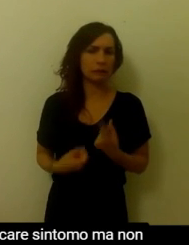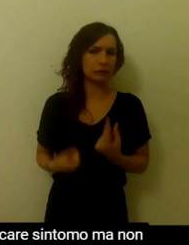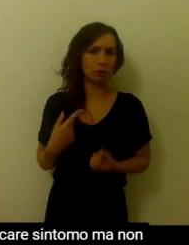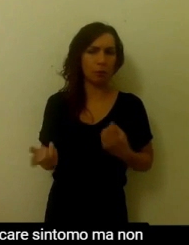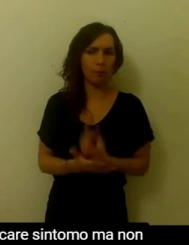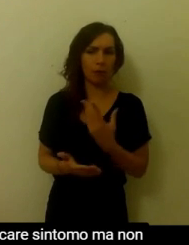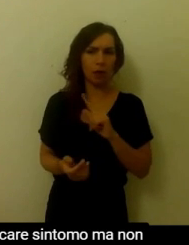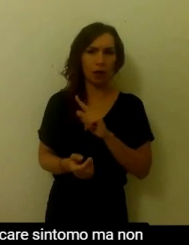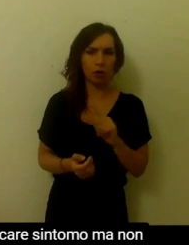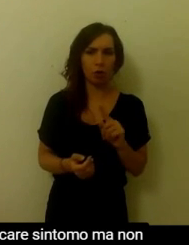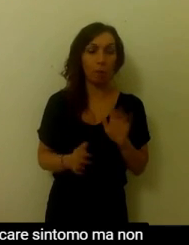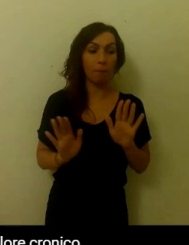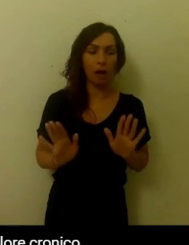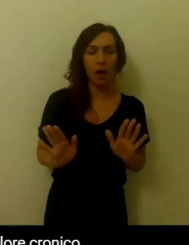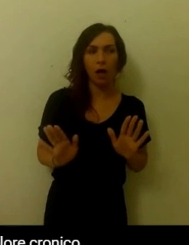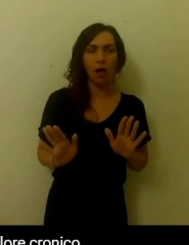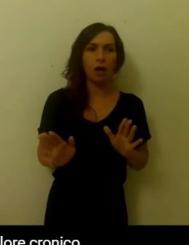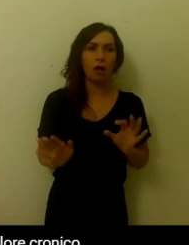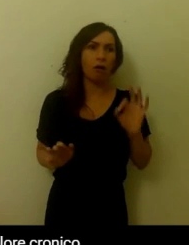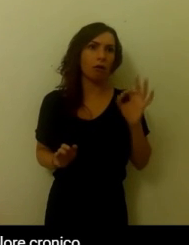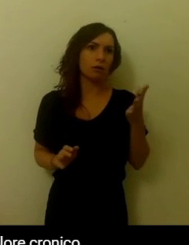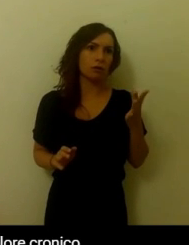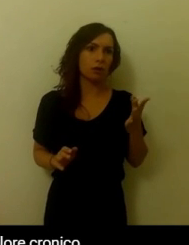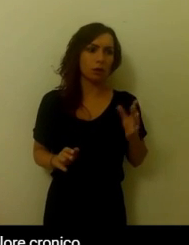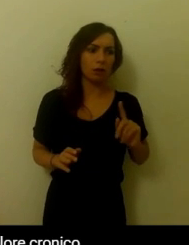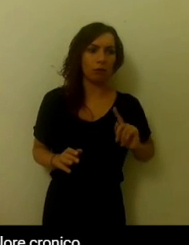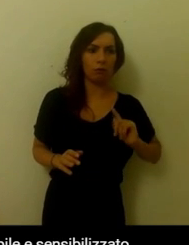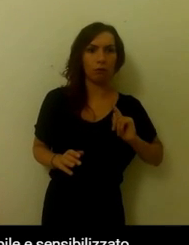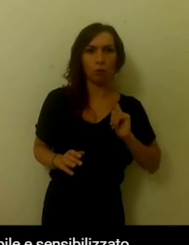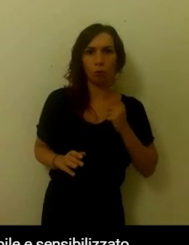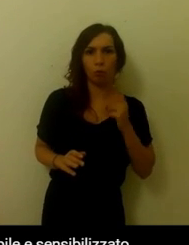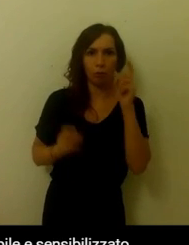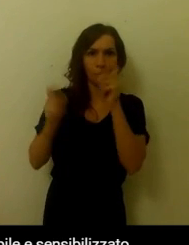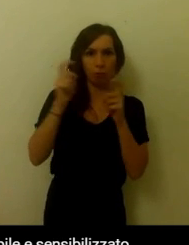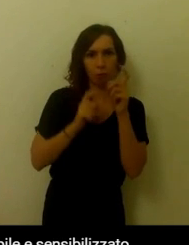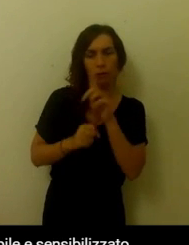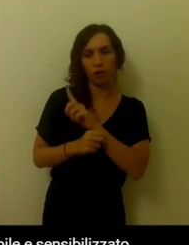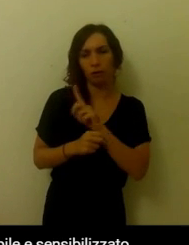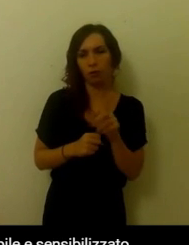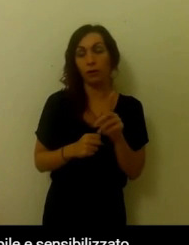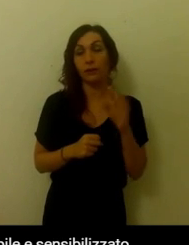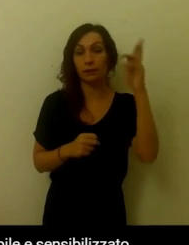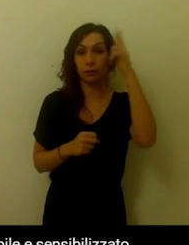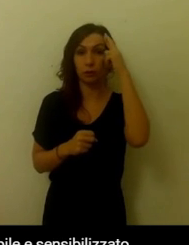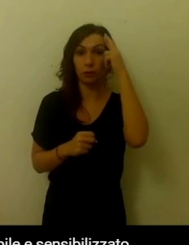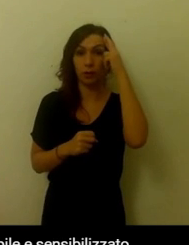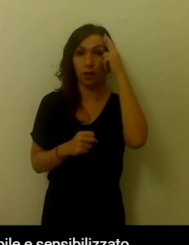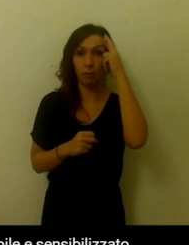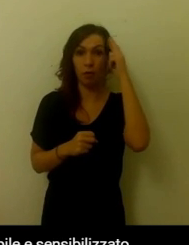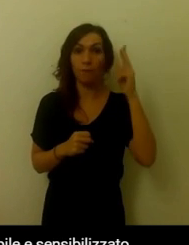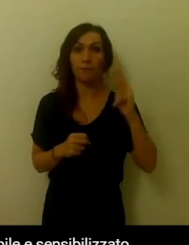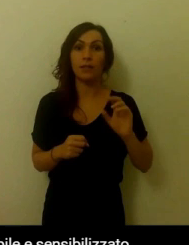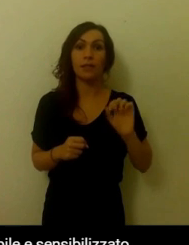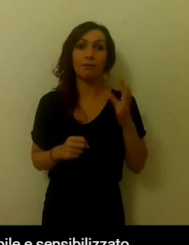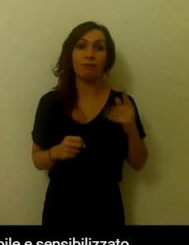non drammatizziamo se succede anche perché soprattutto nel dolore coronico ricordiamoci che il sistema è sensibilizzato.